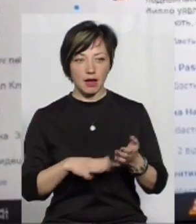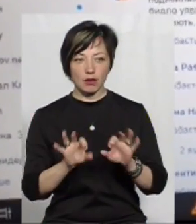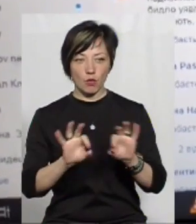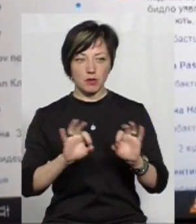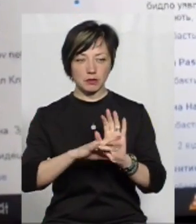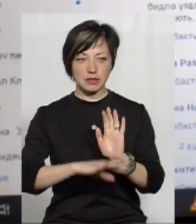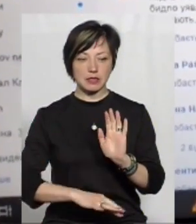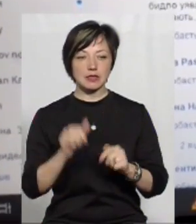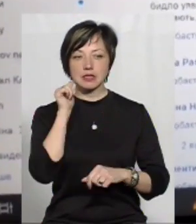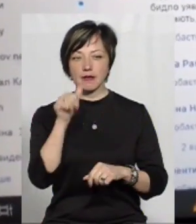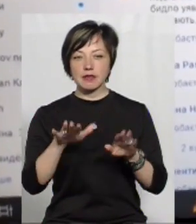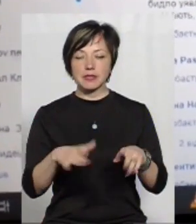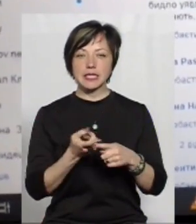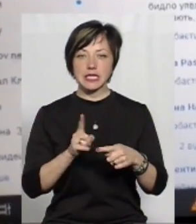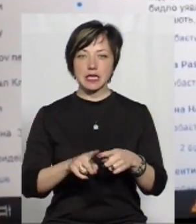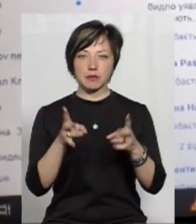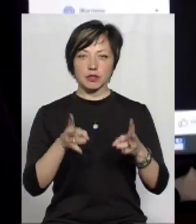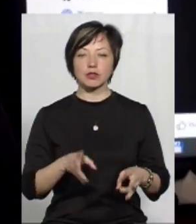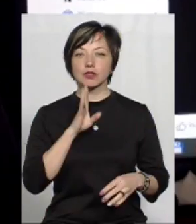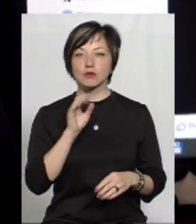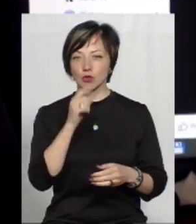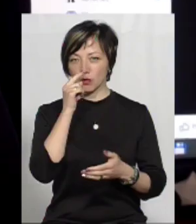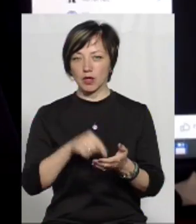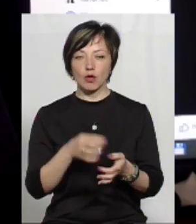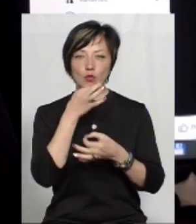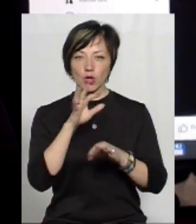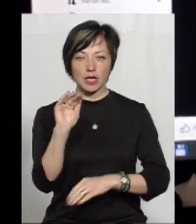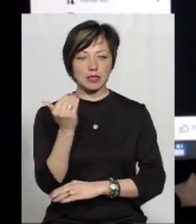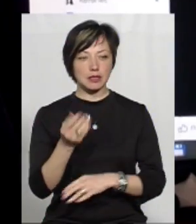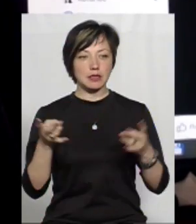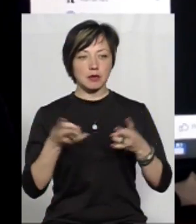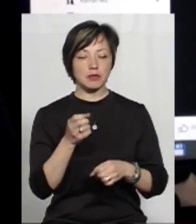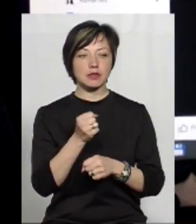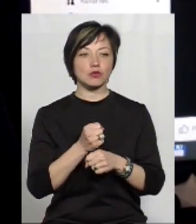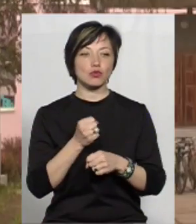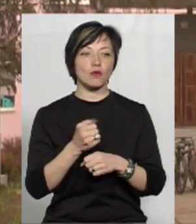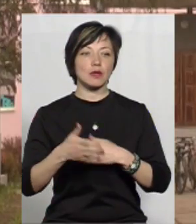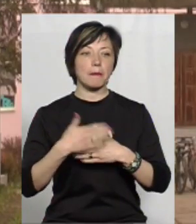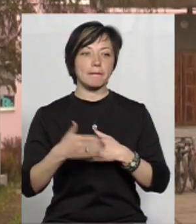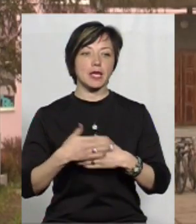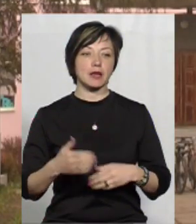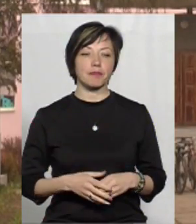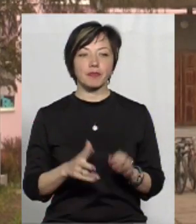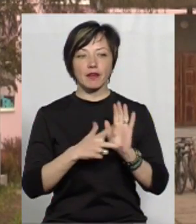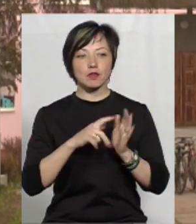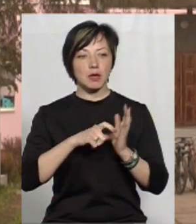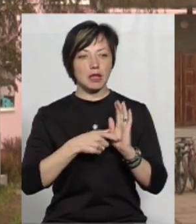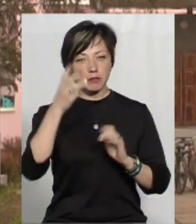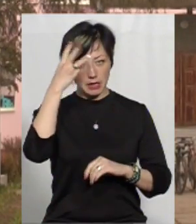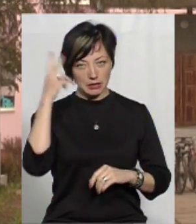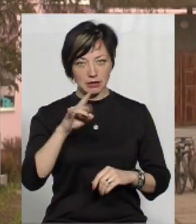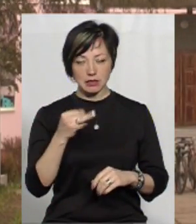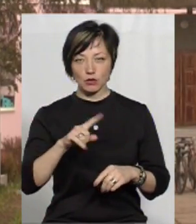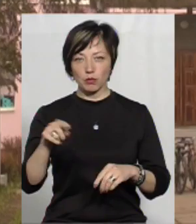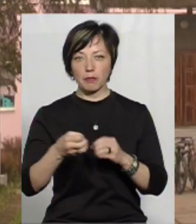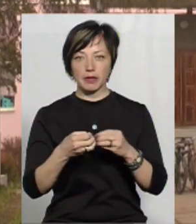писати. Завтра на місці тієї бідулашки може опинитися будь-яка дитина. Треба застосовувати міри. Восьмикласниця Хмельницького ліцею номер